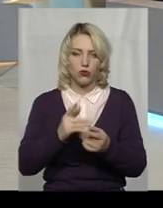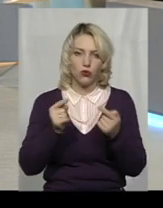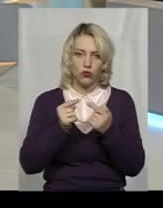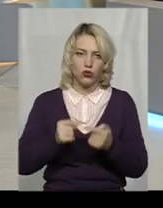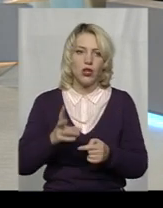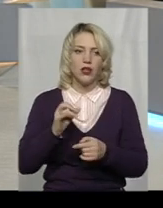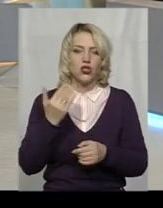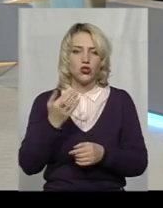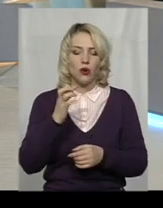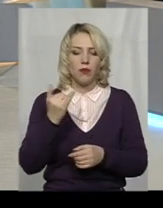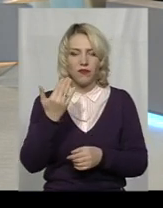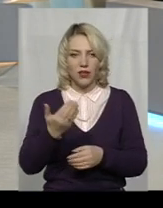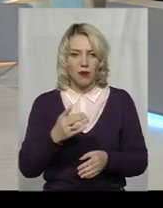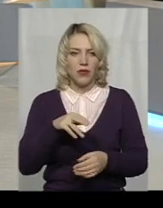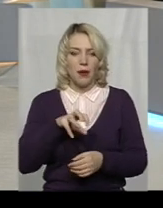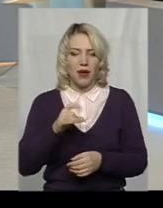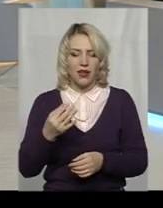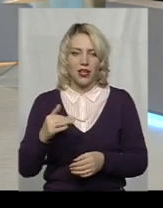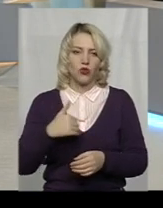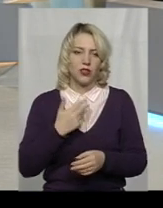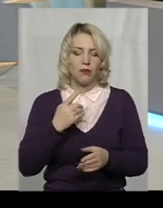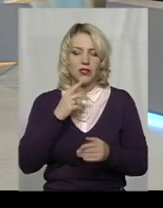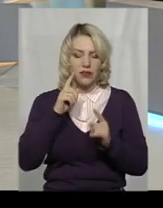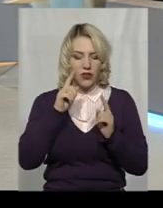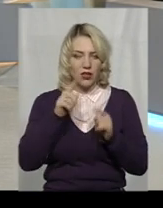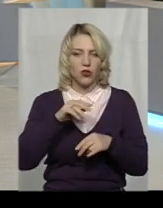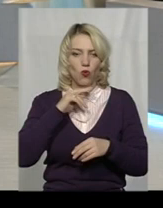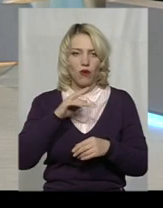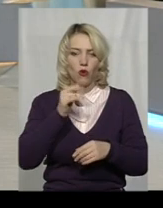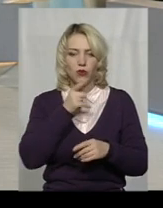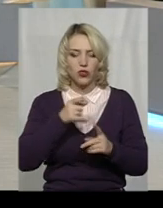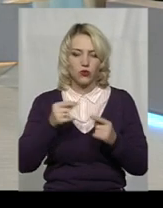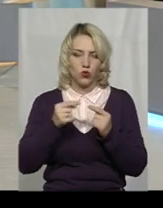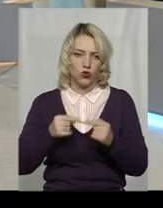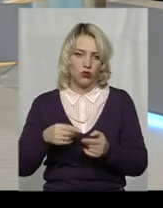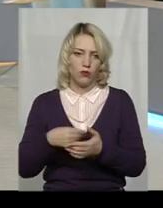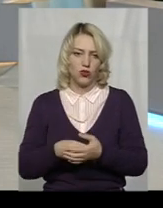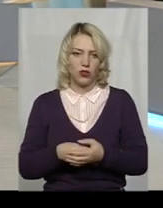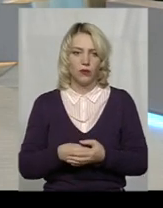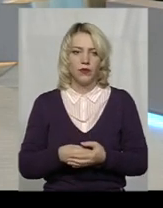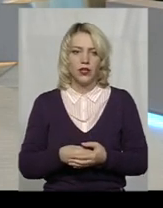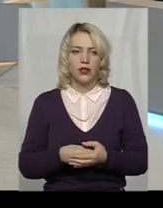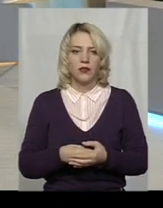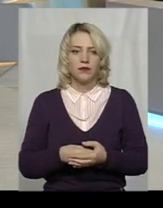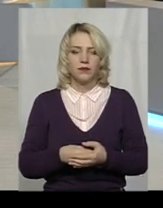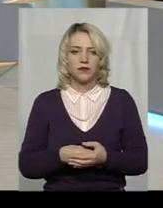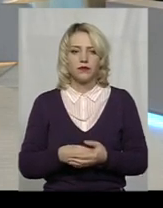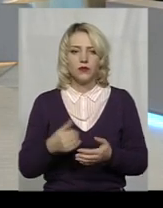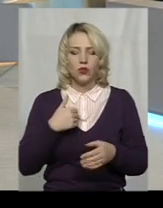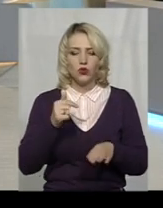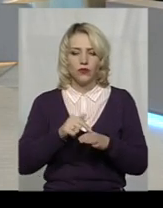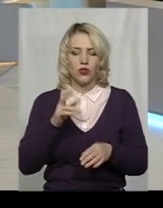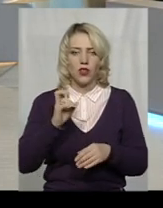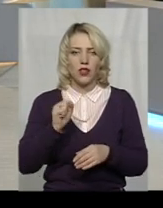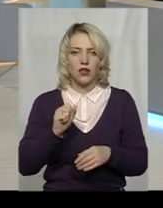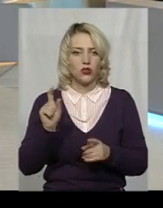На що б ви, пані Марія, порекомендували звертати увагу під час уточнення бюджету? Я буквально хочу відреагувати на